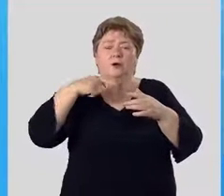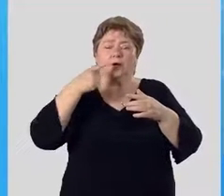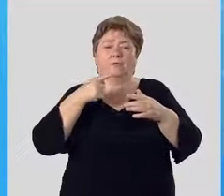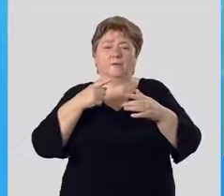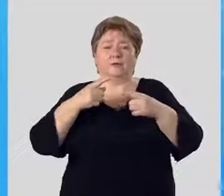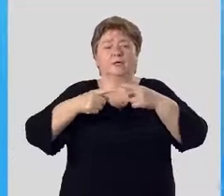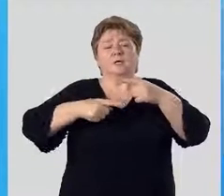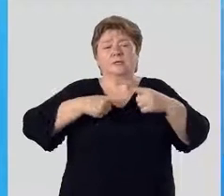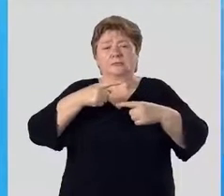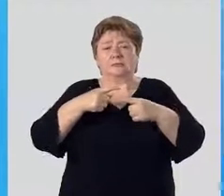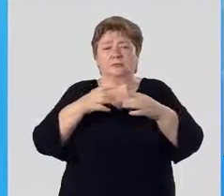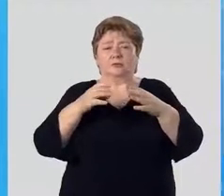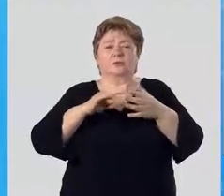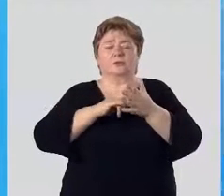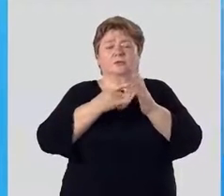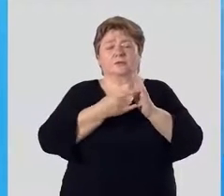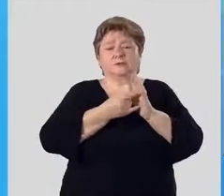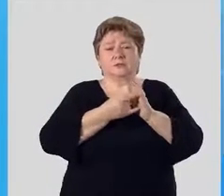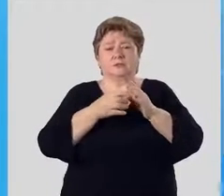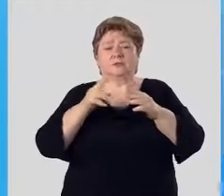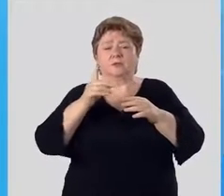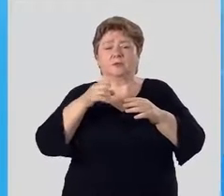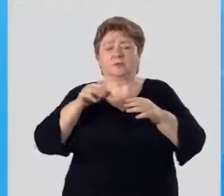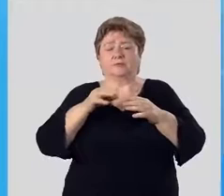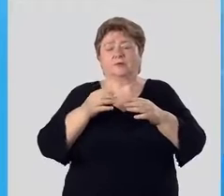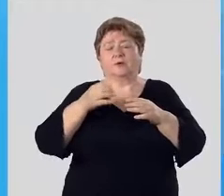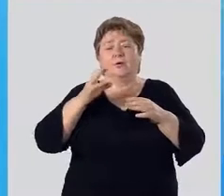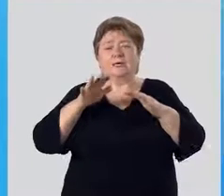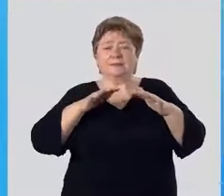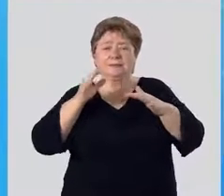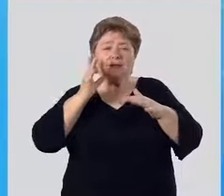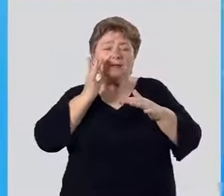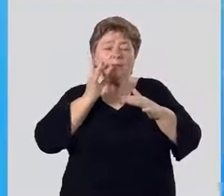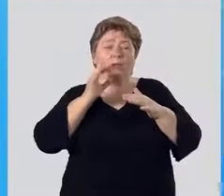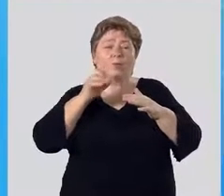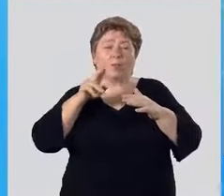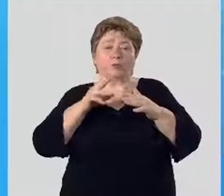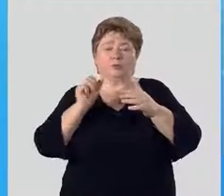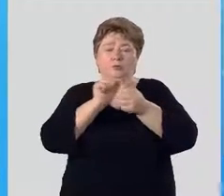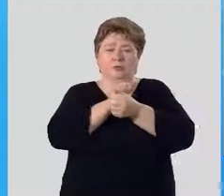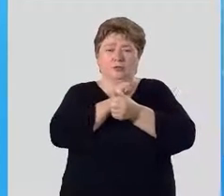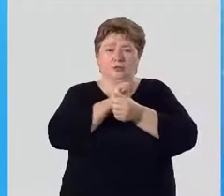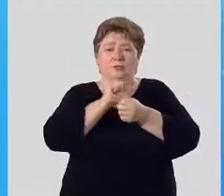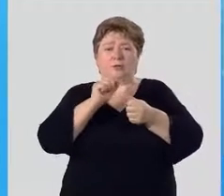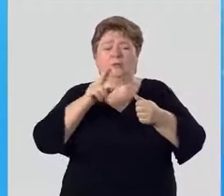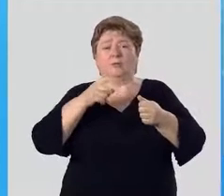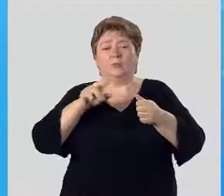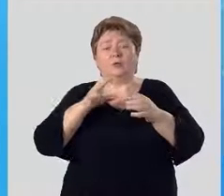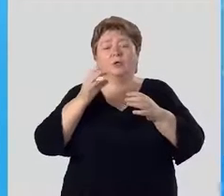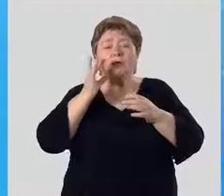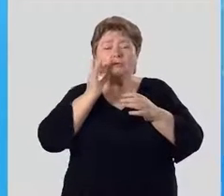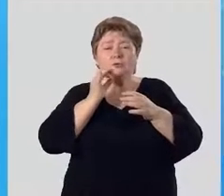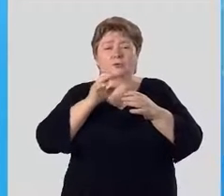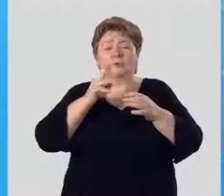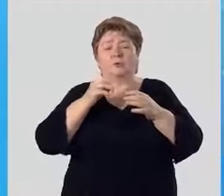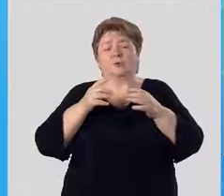следующей классификации плодов. Сочные плоды и сухие плоды. Сочные